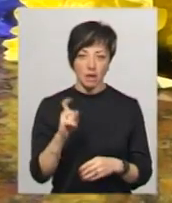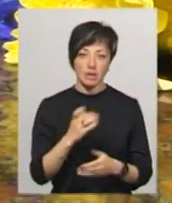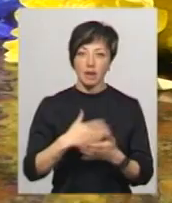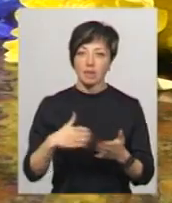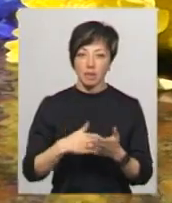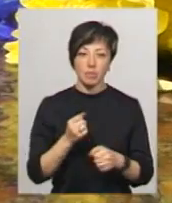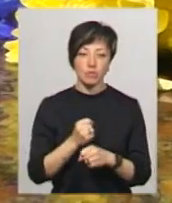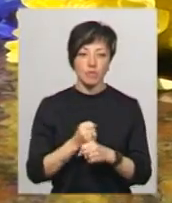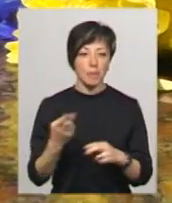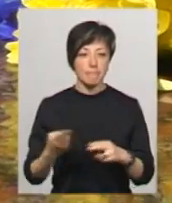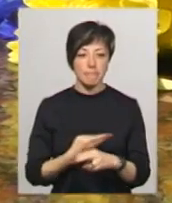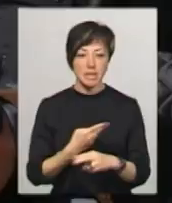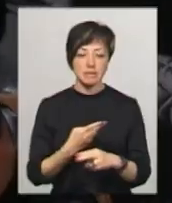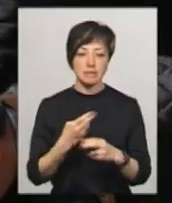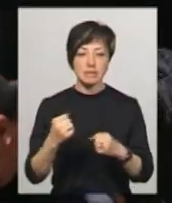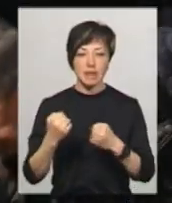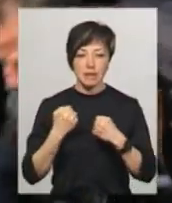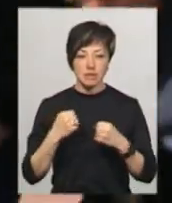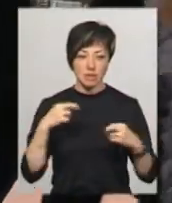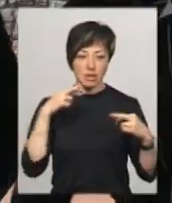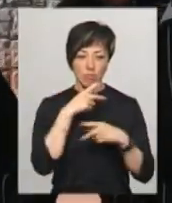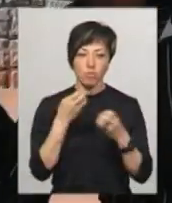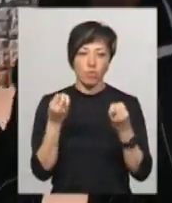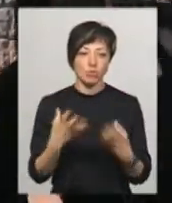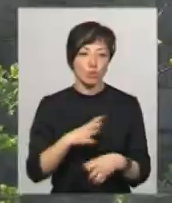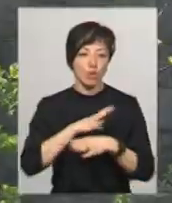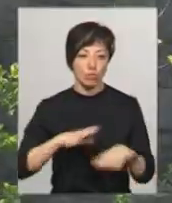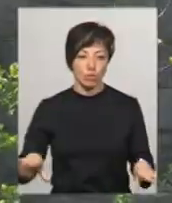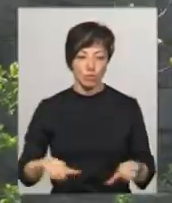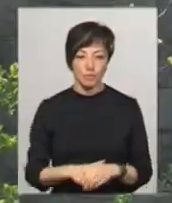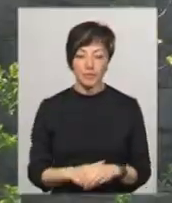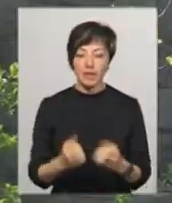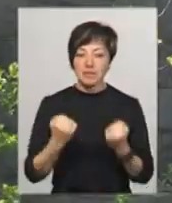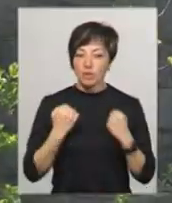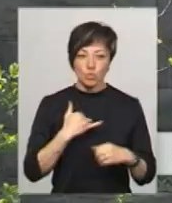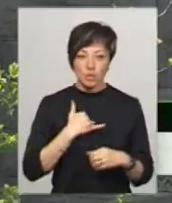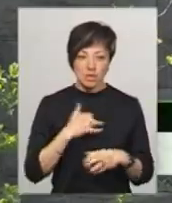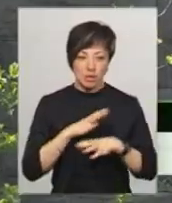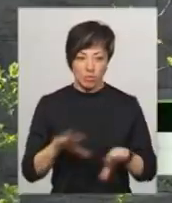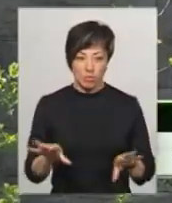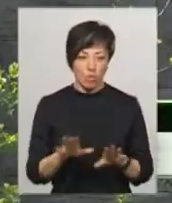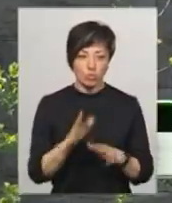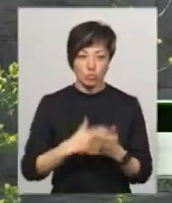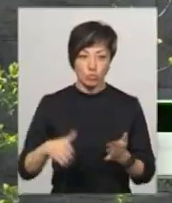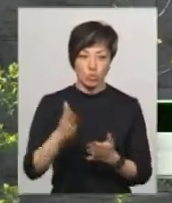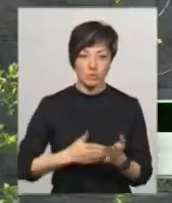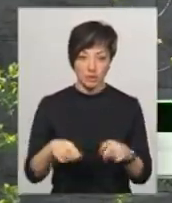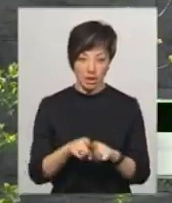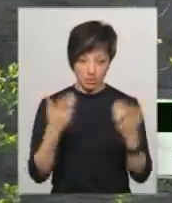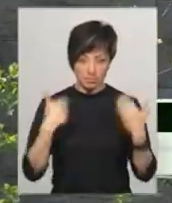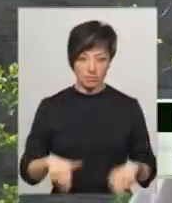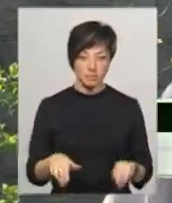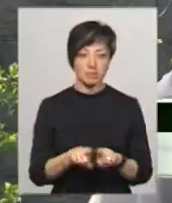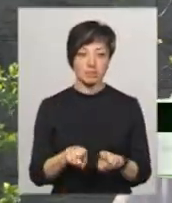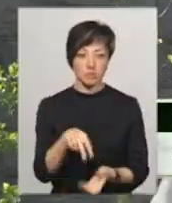ліквідатори працювали без засобів захисту від радіації, їх просто не було. Захисту в нас не було, абсолютно. Ось так, як ми з вами